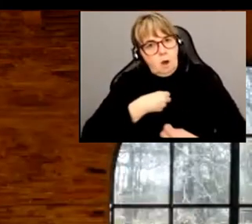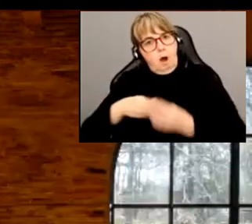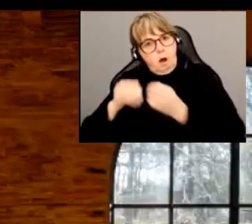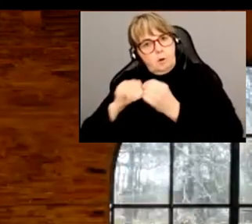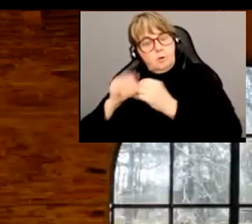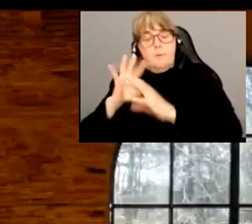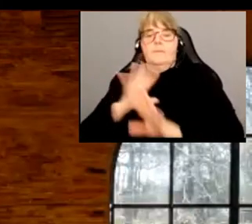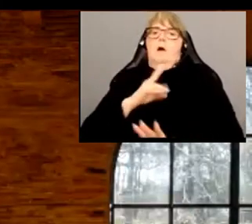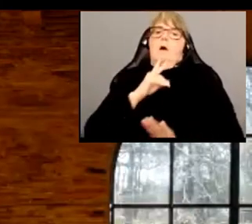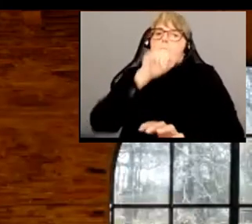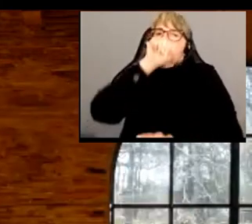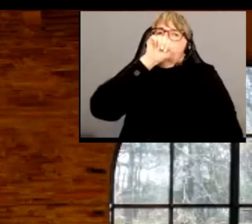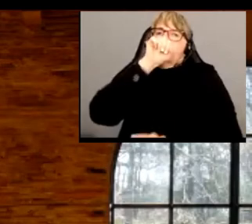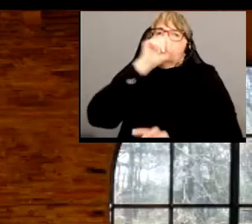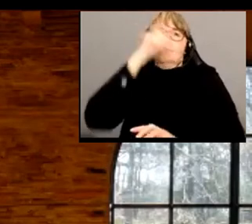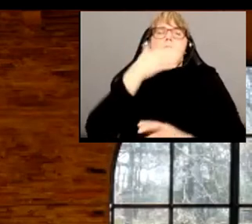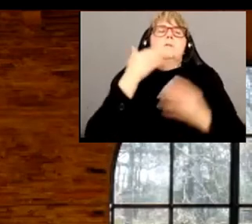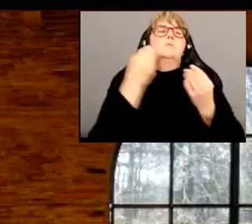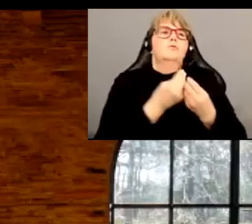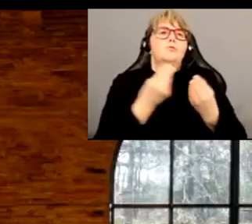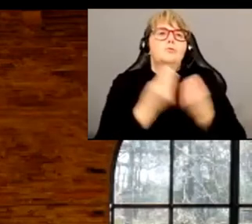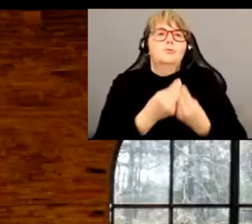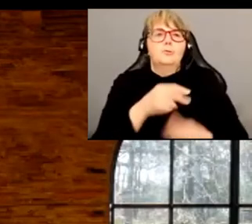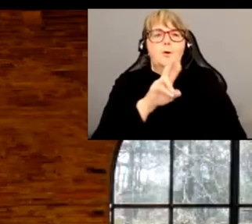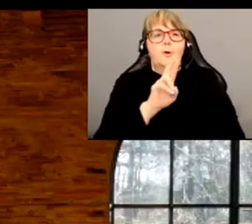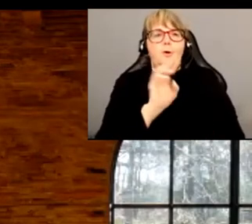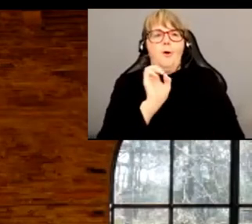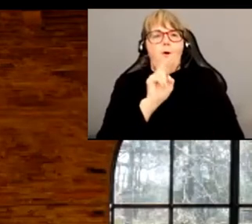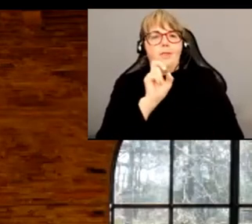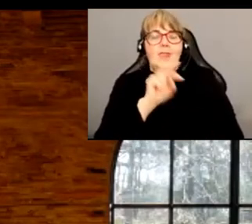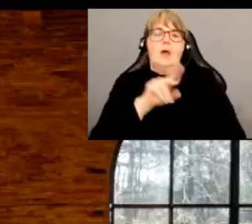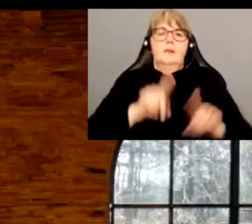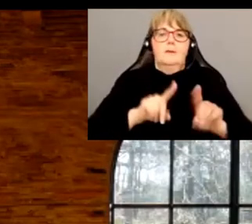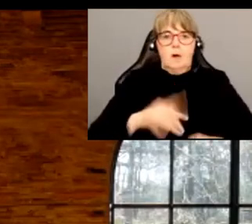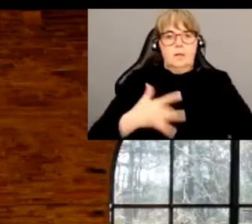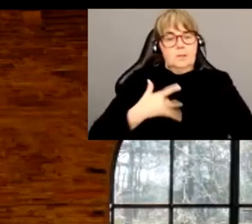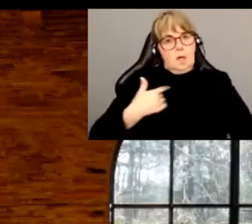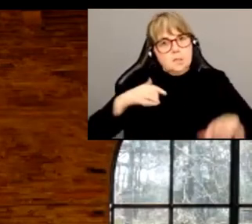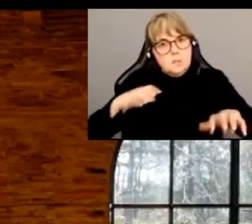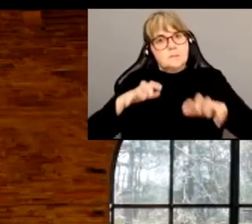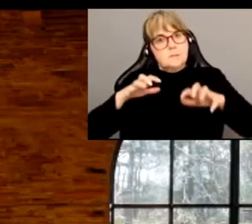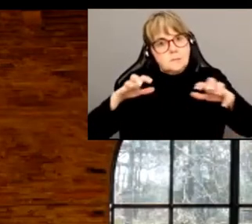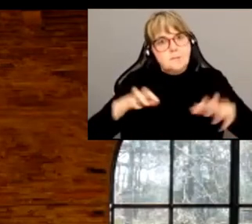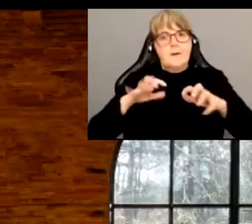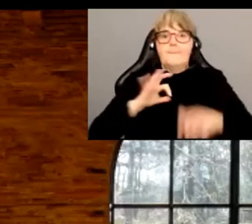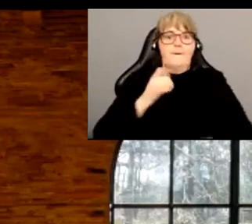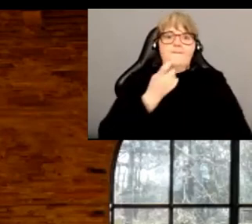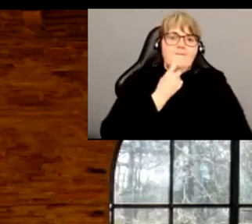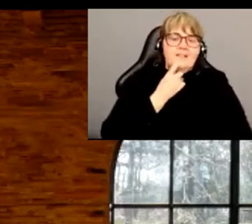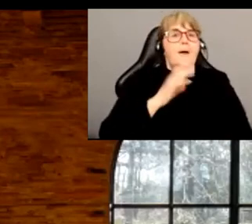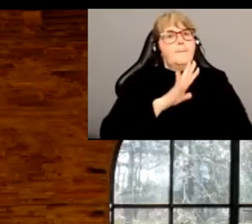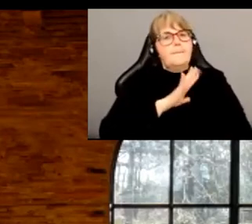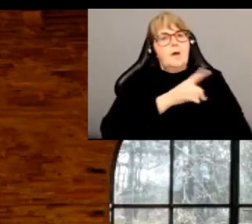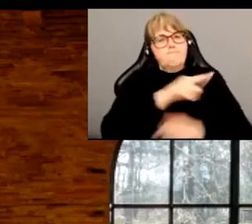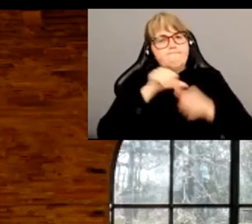mais j'ai adoré mon expérience. Vraiment, je le remercie chaleureusement, même si par moments,'était vraiment éprouvant de travailler autant, mais